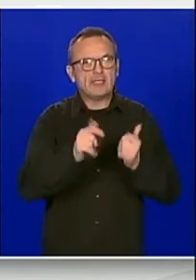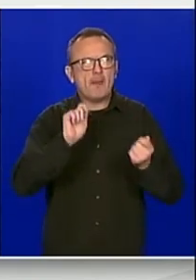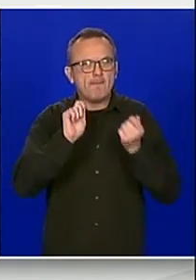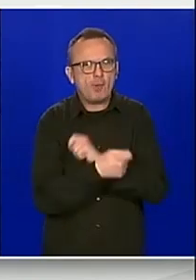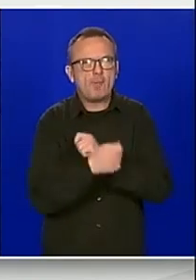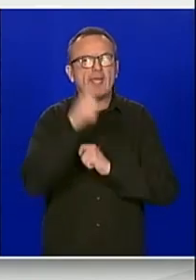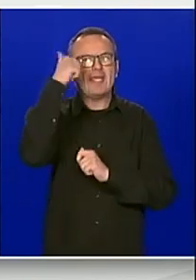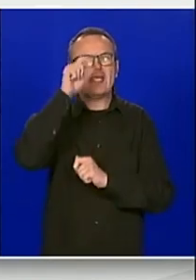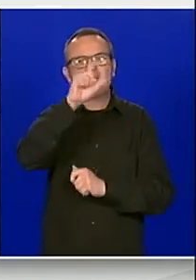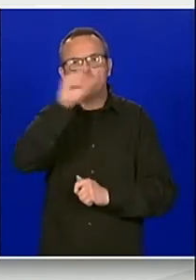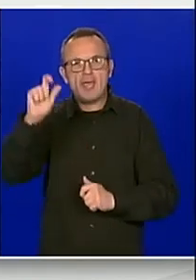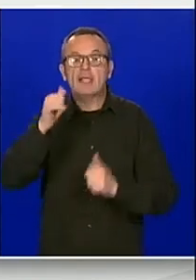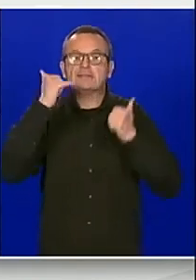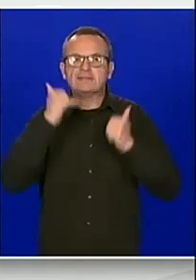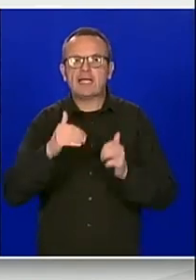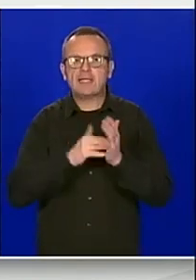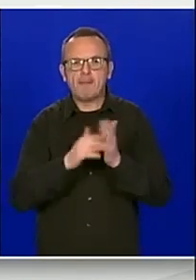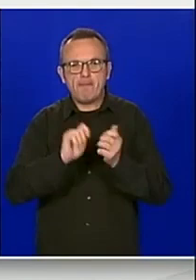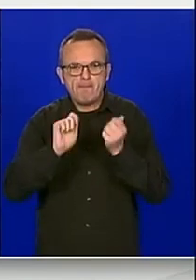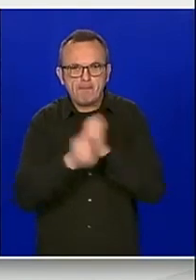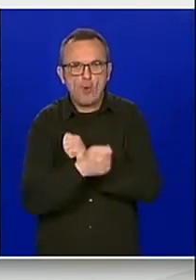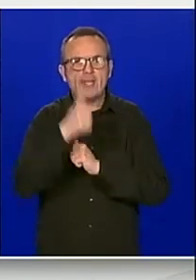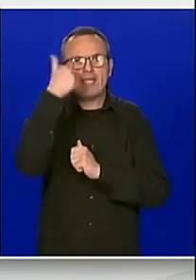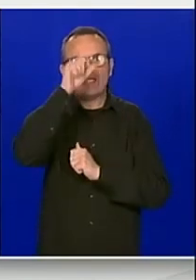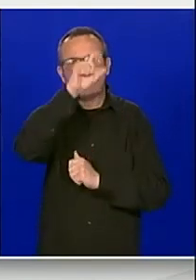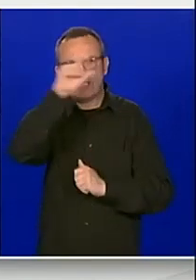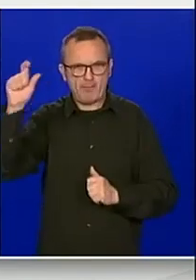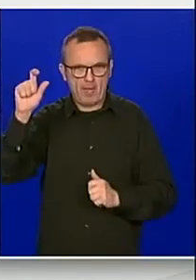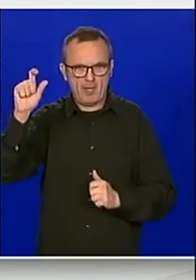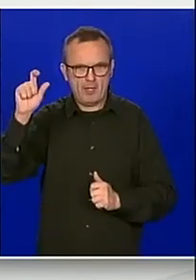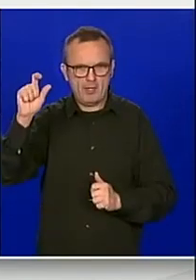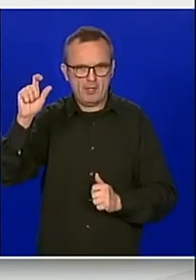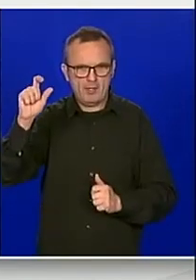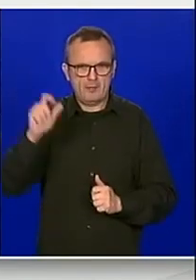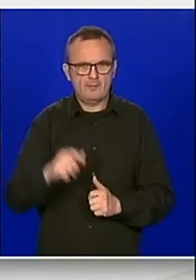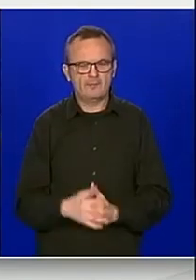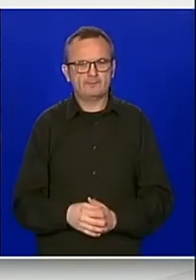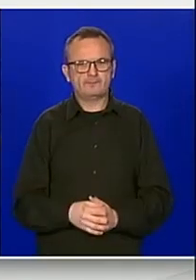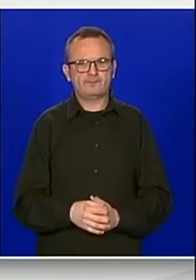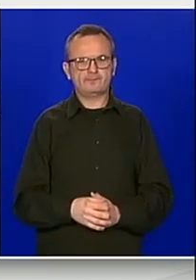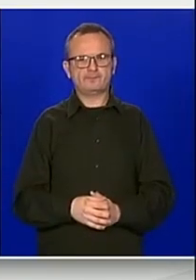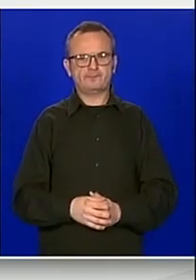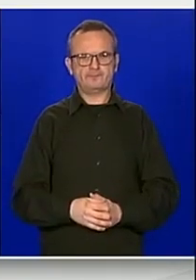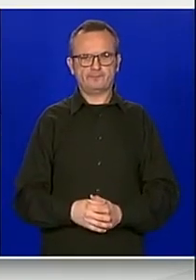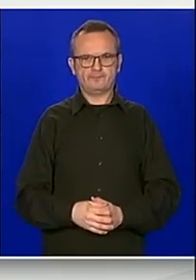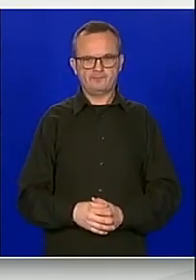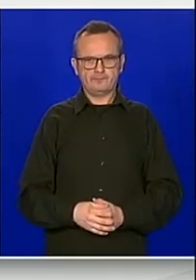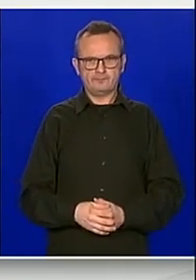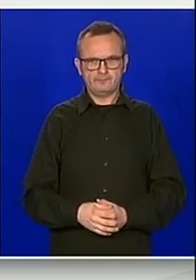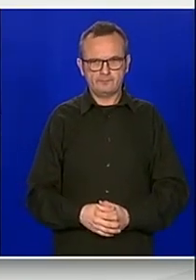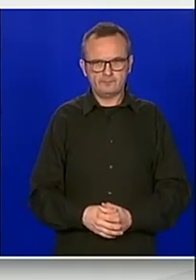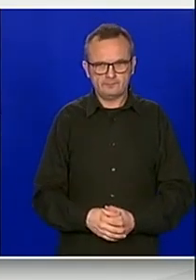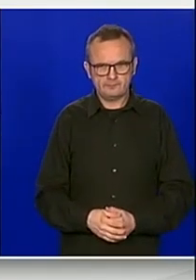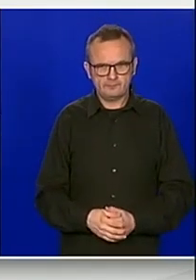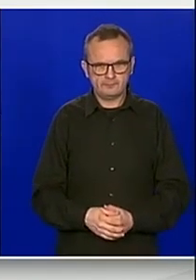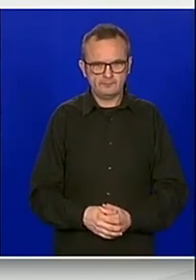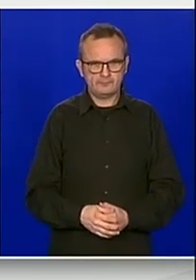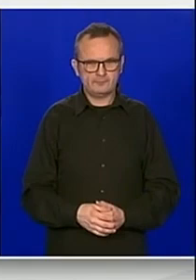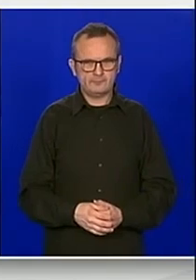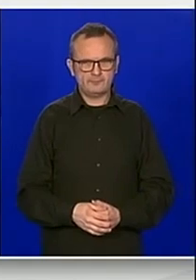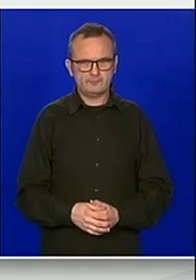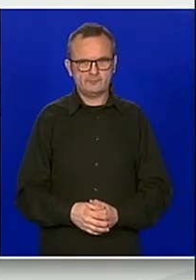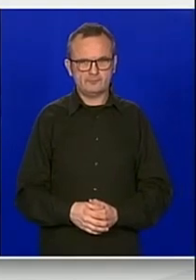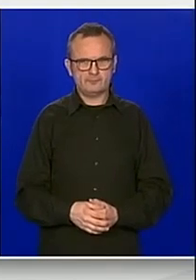te iz toga potrebno revidirati važiću odluku i to na način da se izmijeni popis pravnih osoba od posebnog državnog interesa.